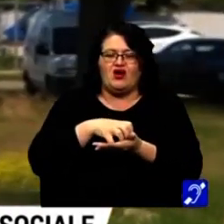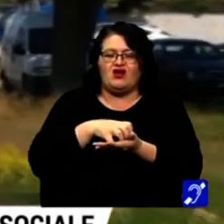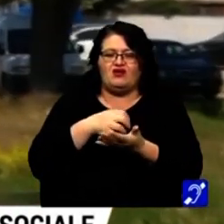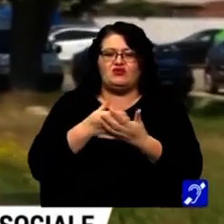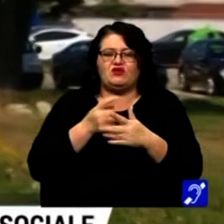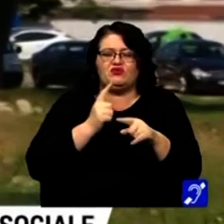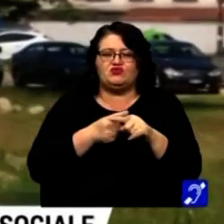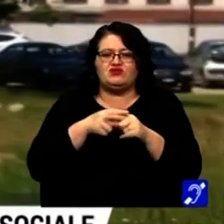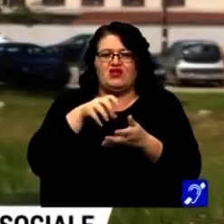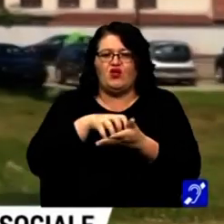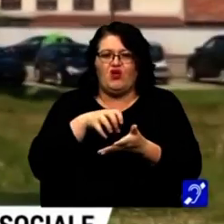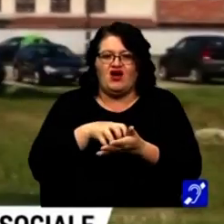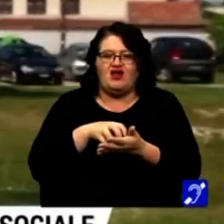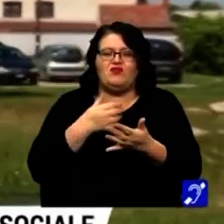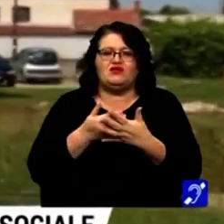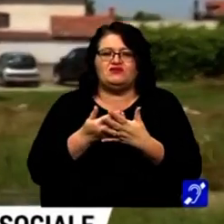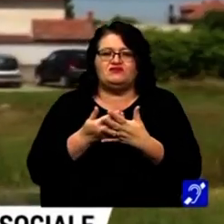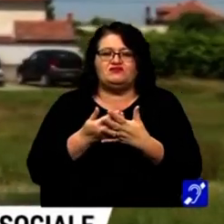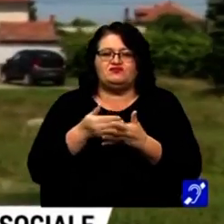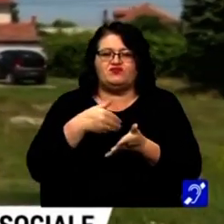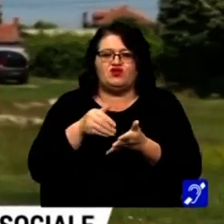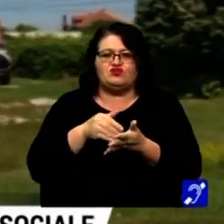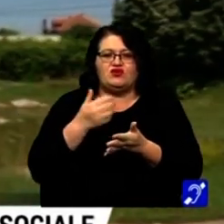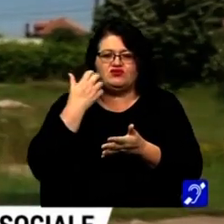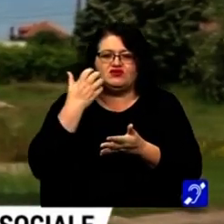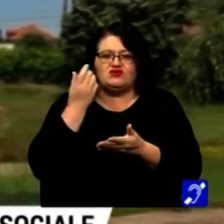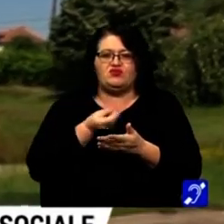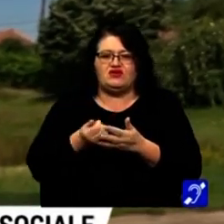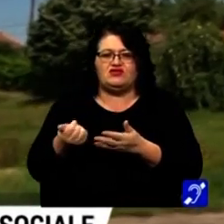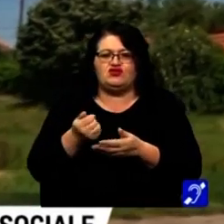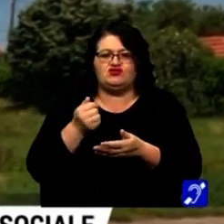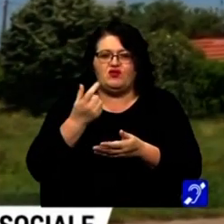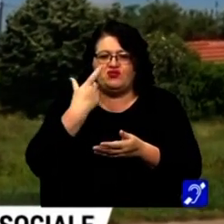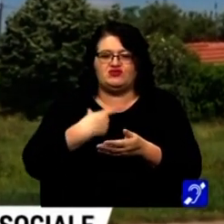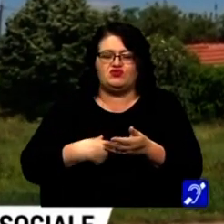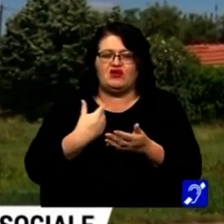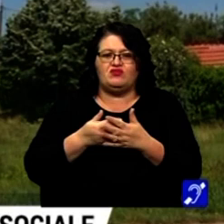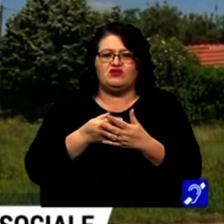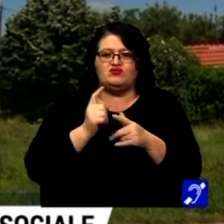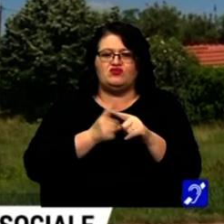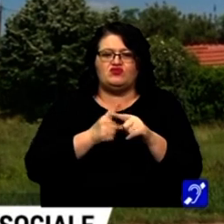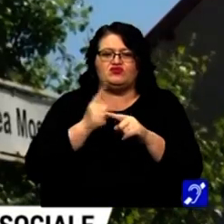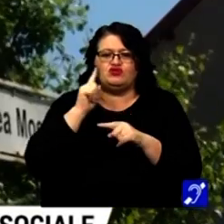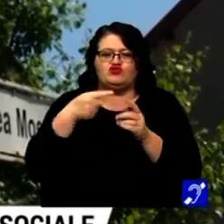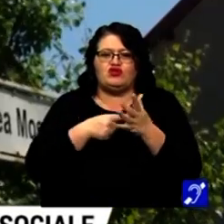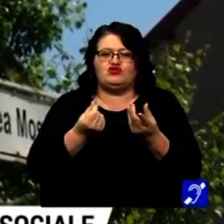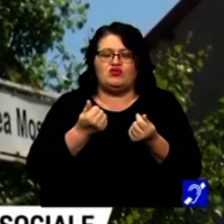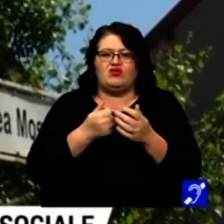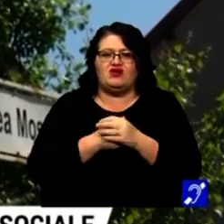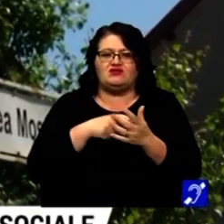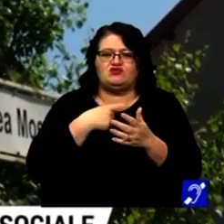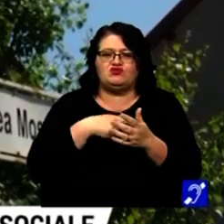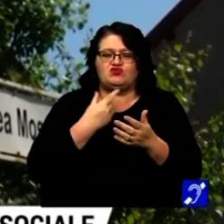produsele locale, pentru ca consumatorul atunci când plătește din buzunarul propriu pentru un produs să știe că acei bani se duc